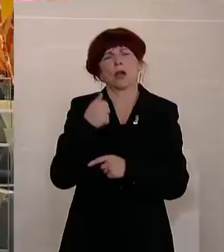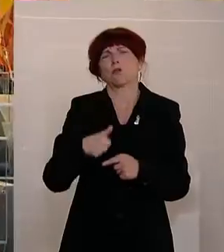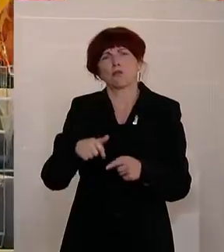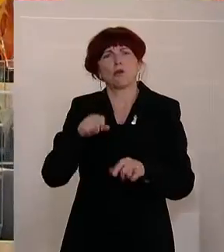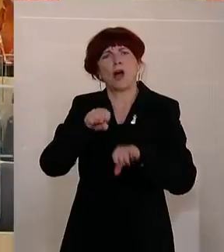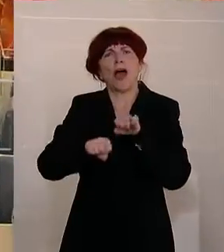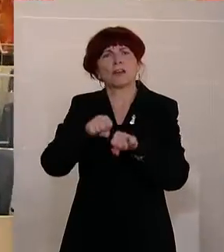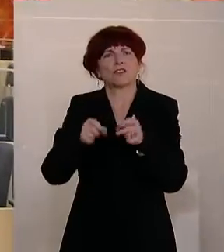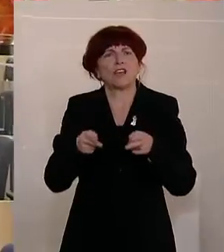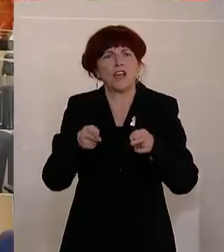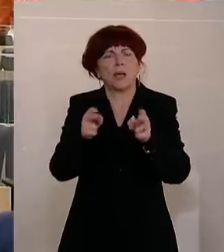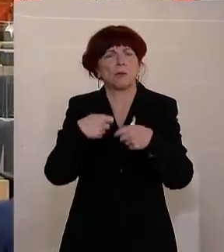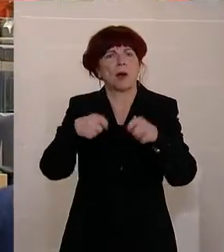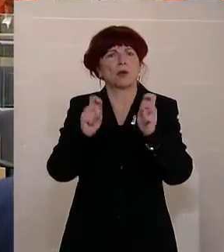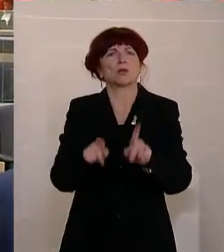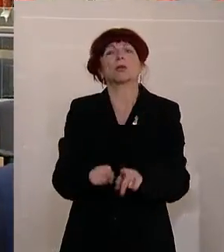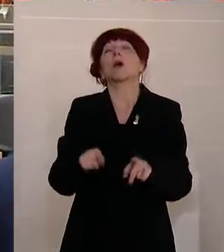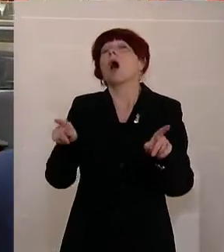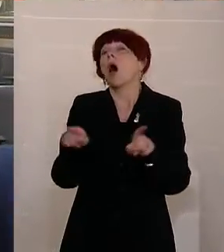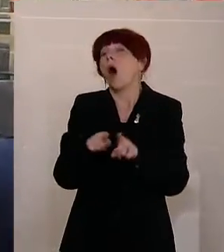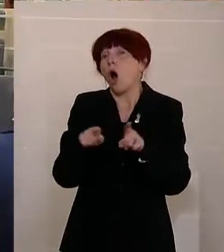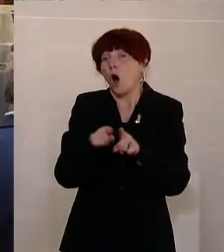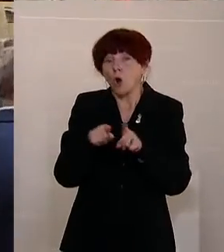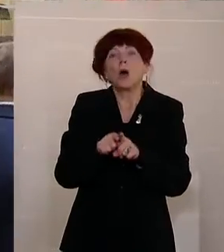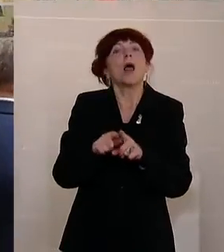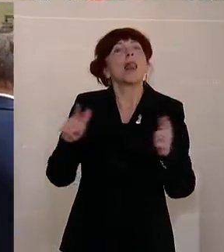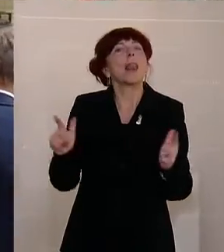leistbare, bequeme und umweltfreundliche Alternativen zum Auto.